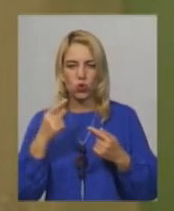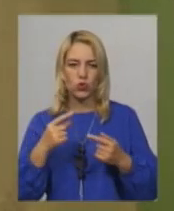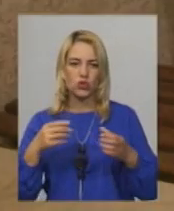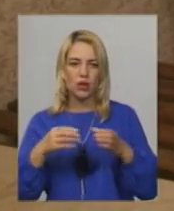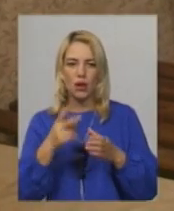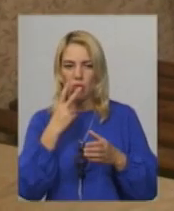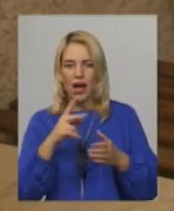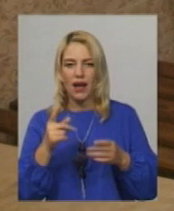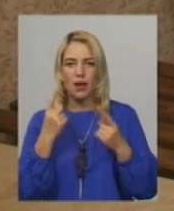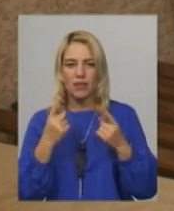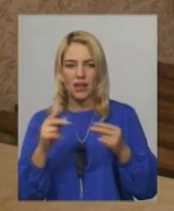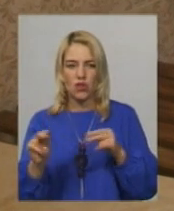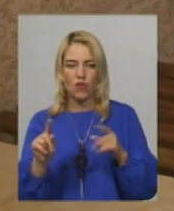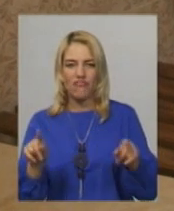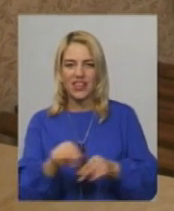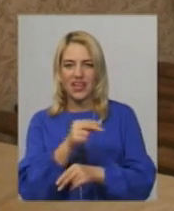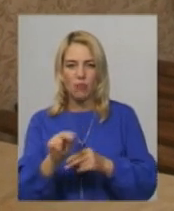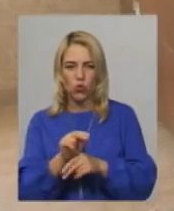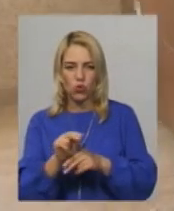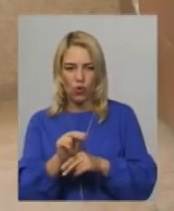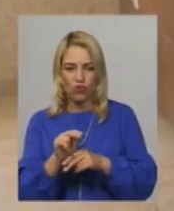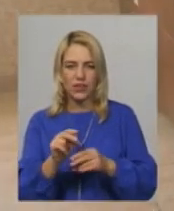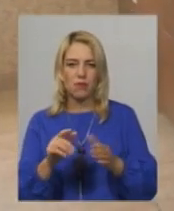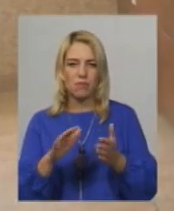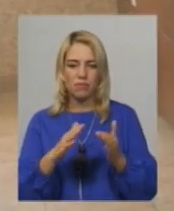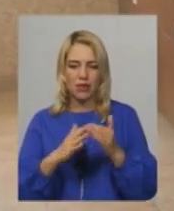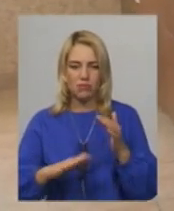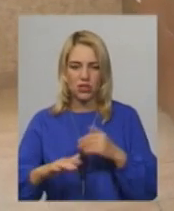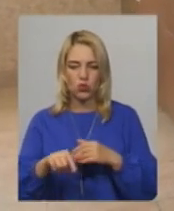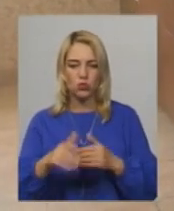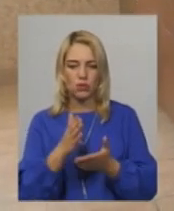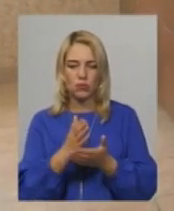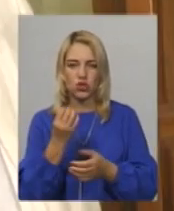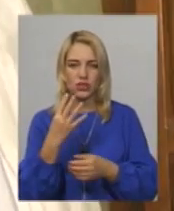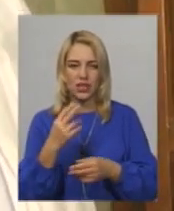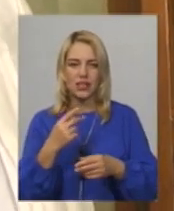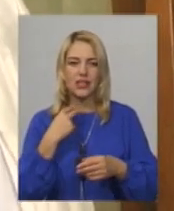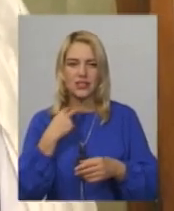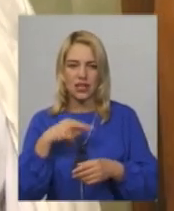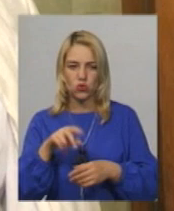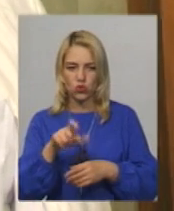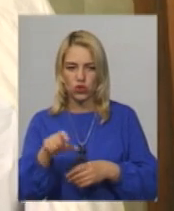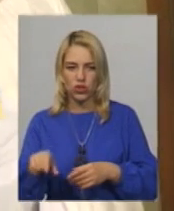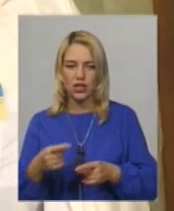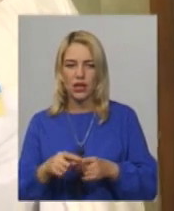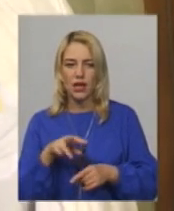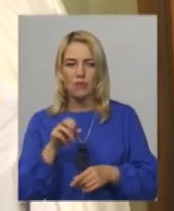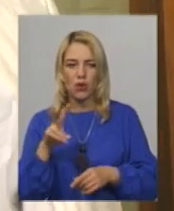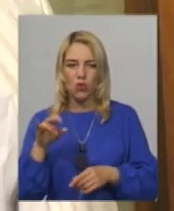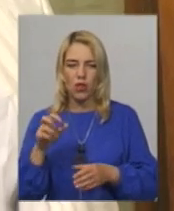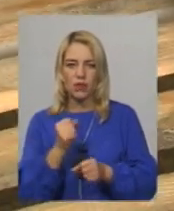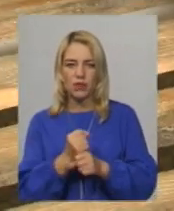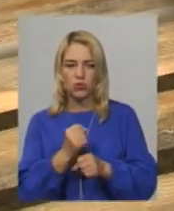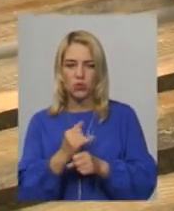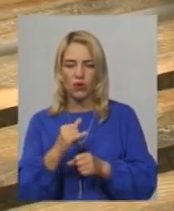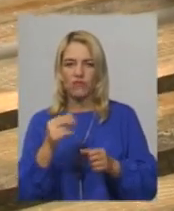приміщення відділення господарського обслуговування. Тут перебуває 14 засуджених, які працюють у закладі. Микола Куцей – один із них. Він працює в їдальні 8